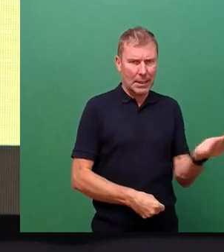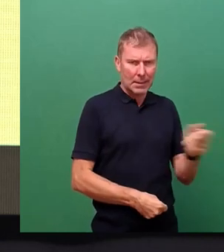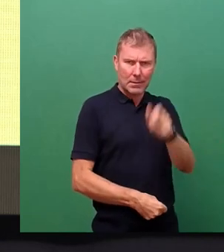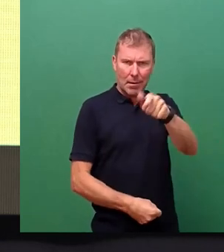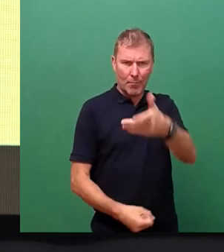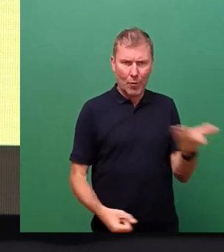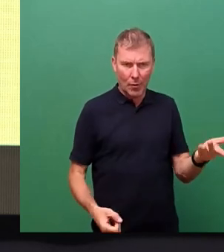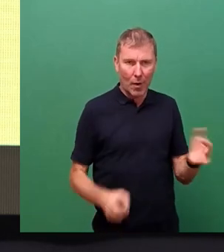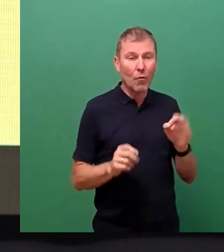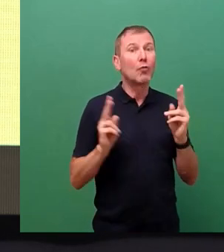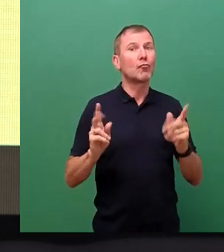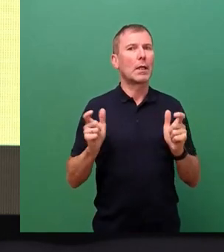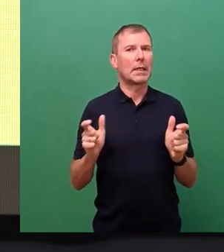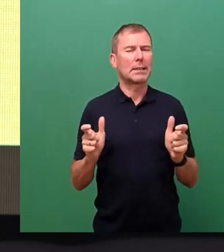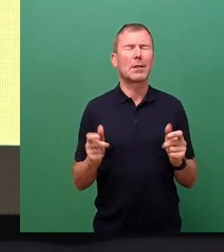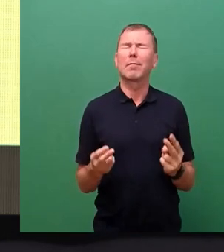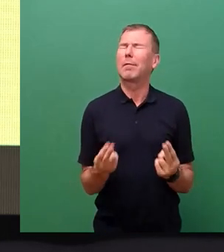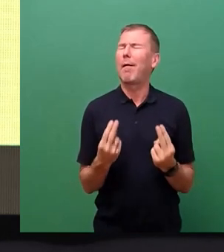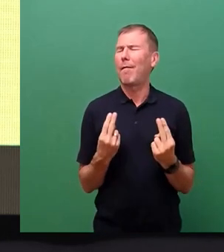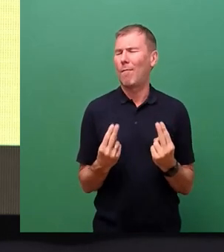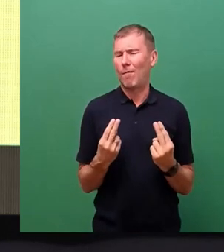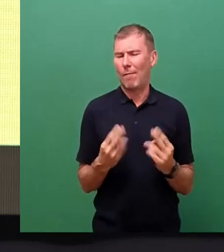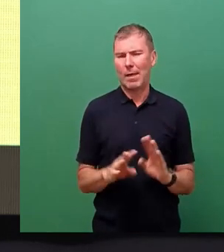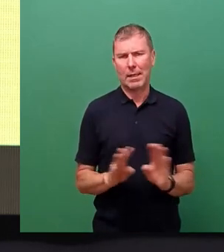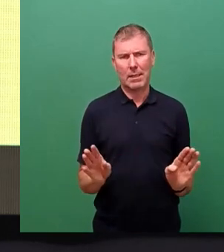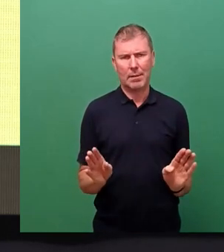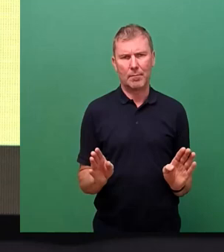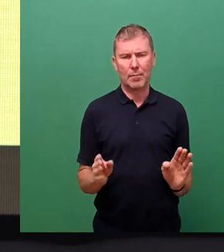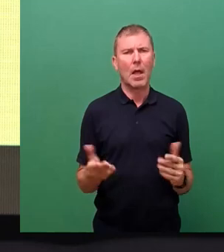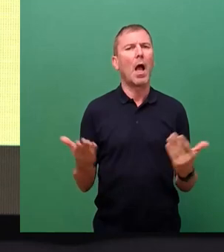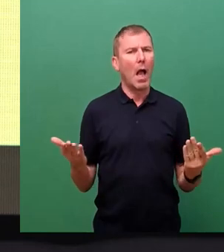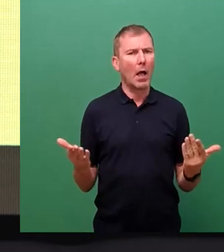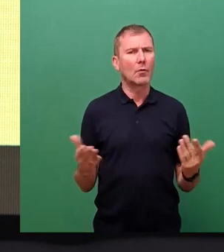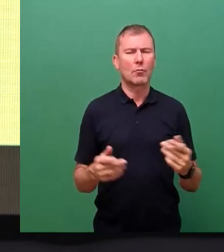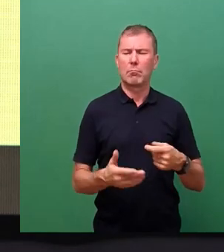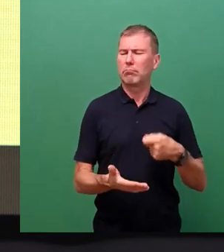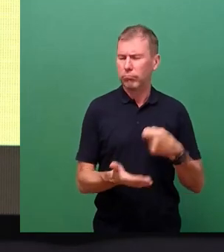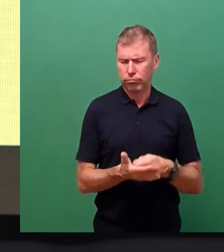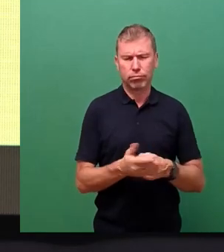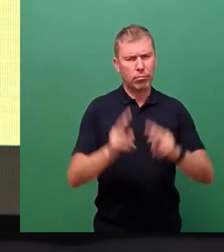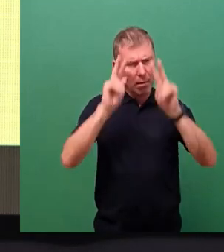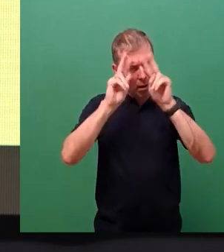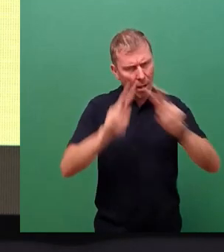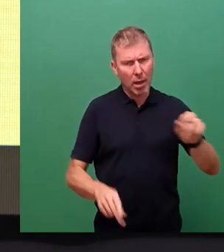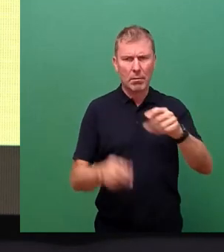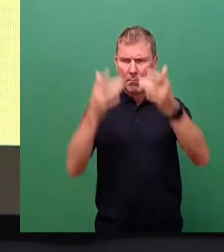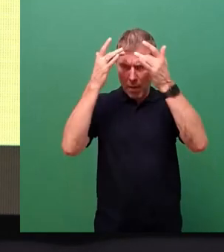Stadtgesellschaft von immenser Bedeutung sind und somit auch nicht hoch genug gewürdigt und anerkannt werden sollten.